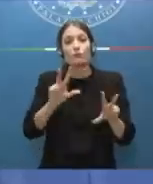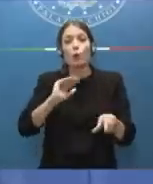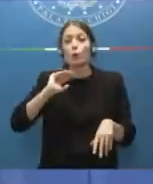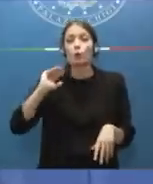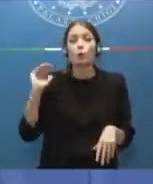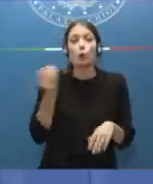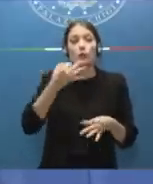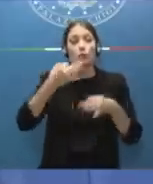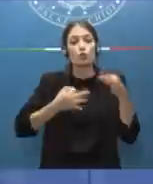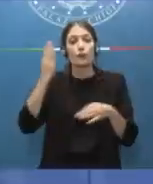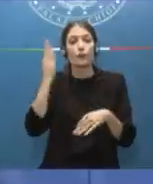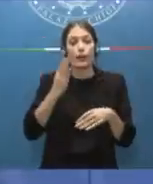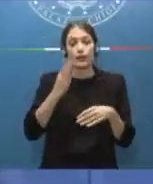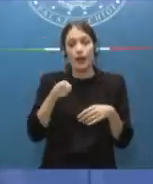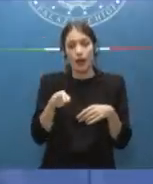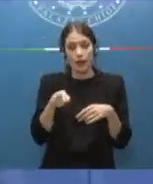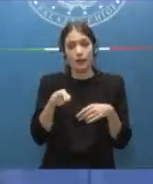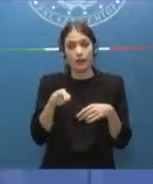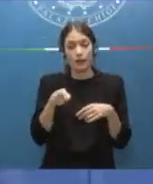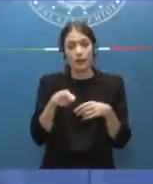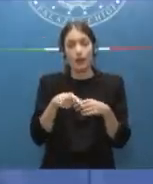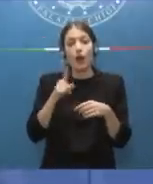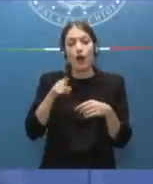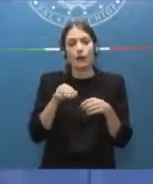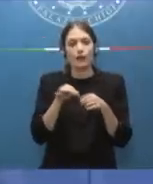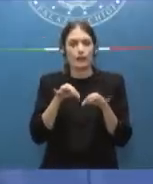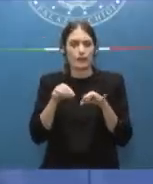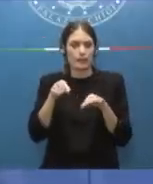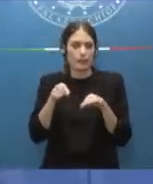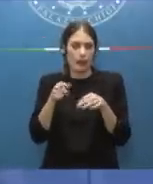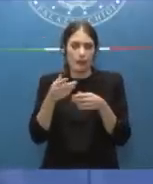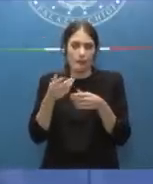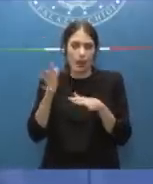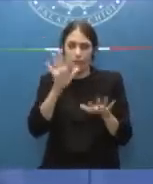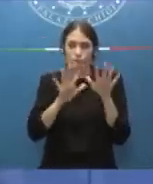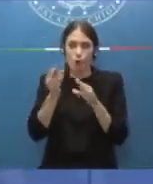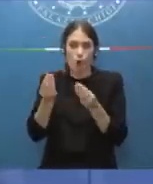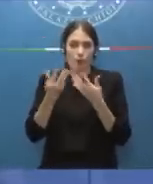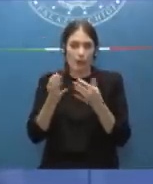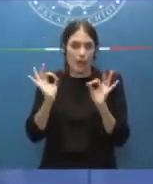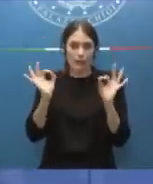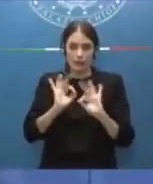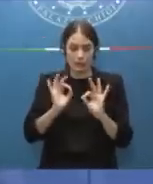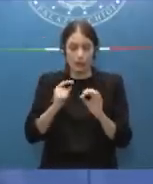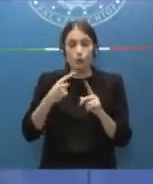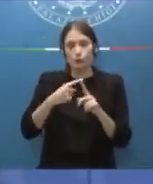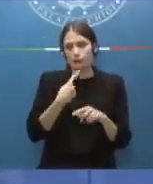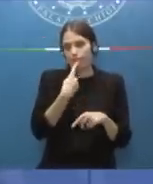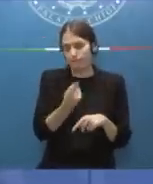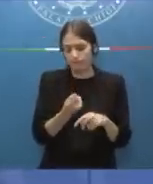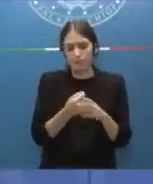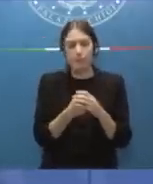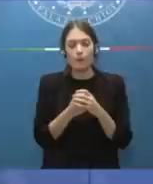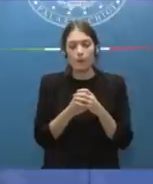procedimenti penali pendenti però il sistema anche a questo fine non è stato finora informatizzato e dico di più la norma